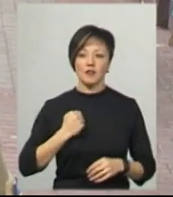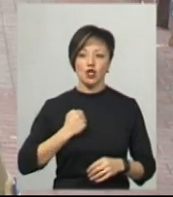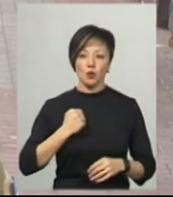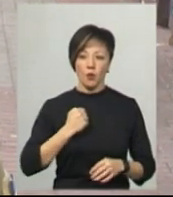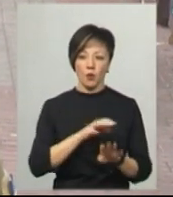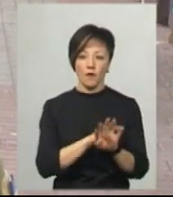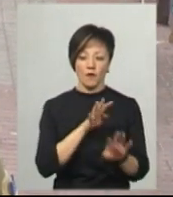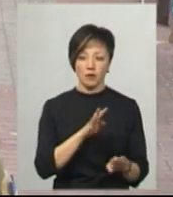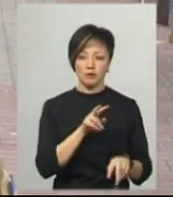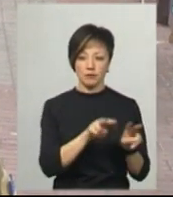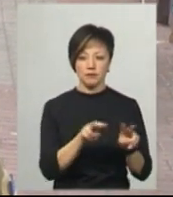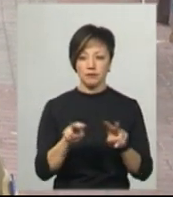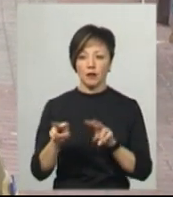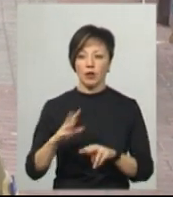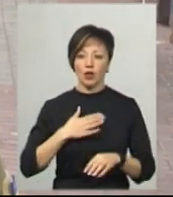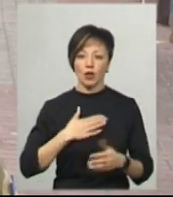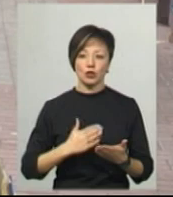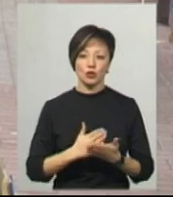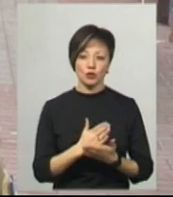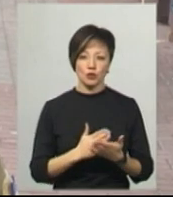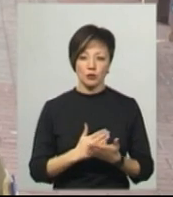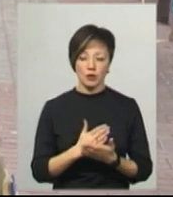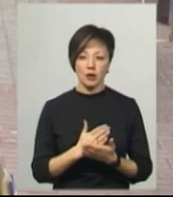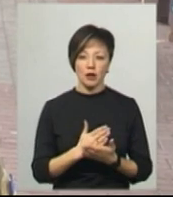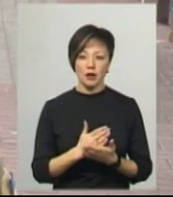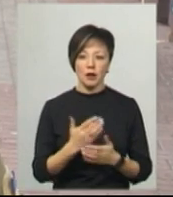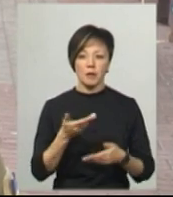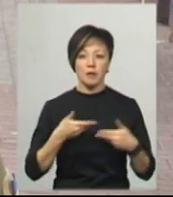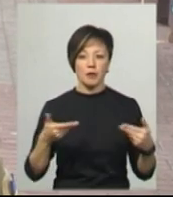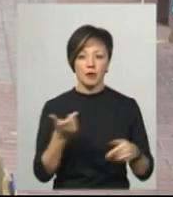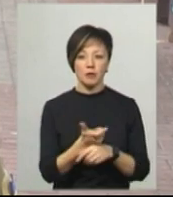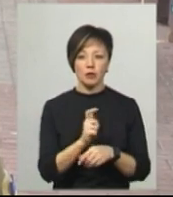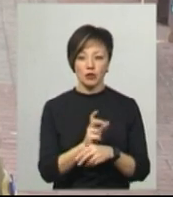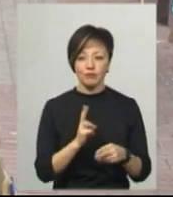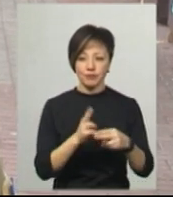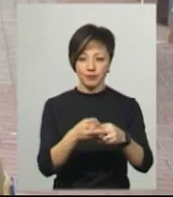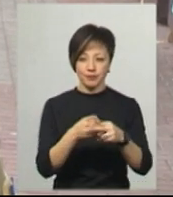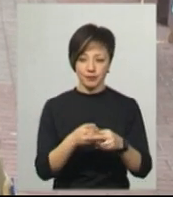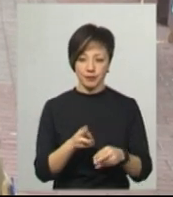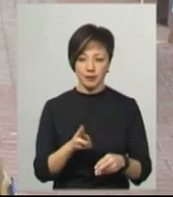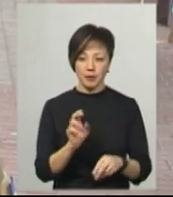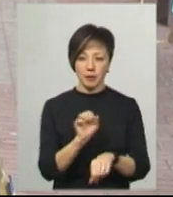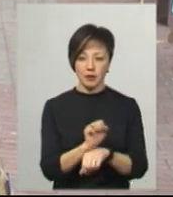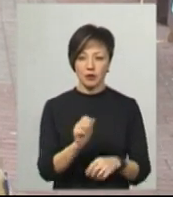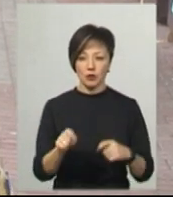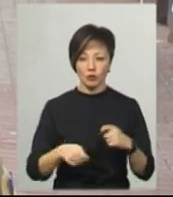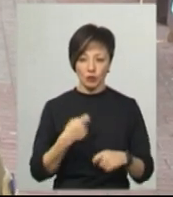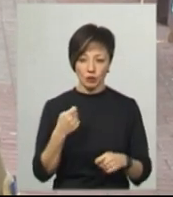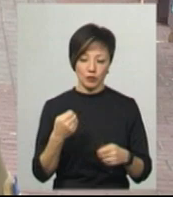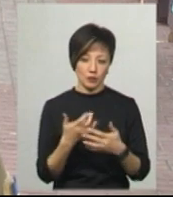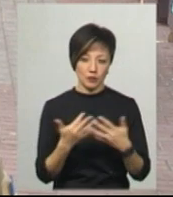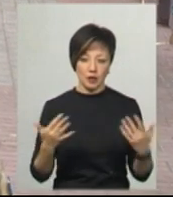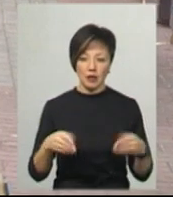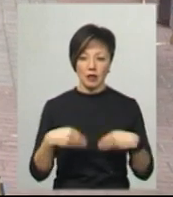Наша служба складається, що найбільше є на профілактику, на припинення злочинів та правопорушень,